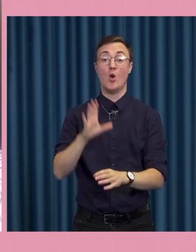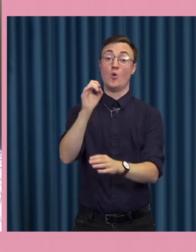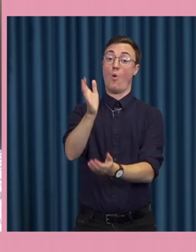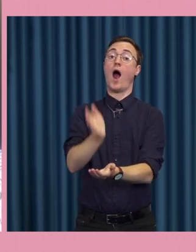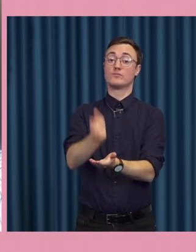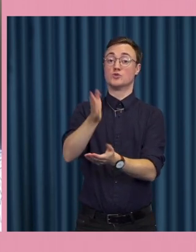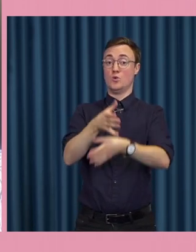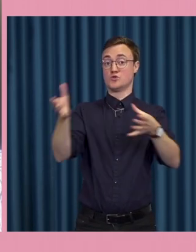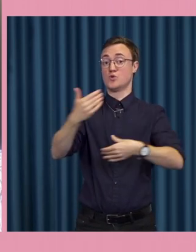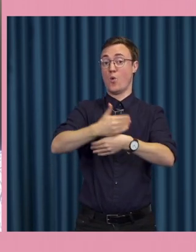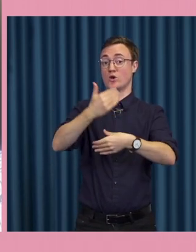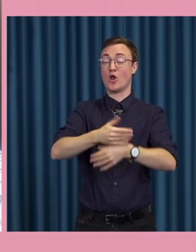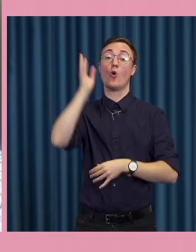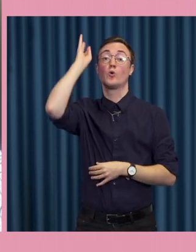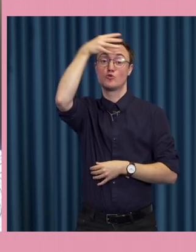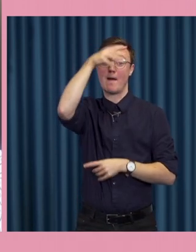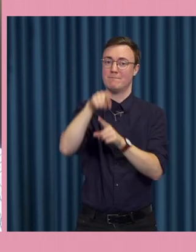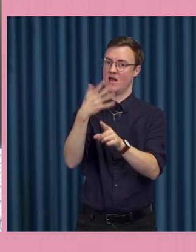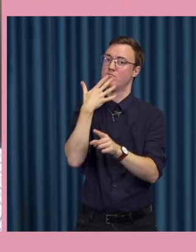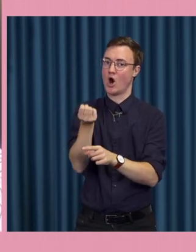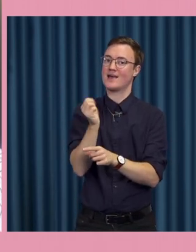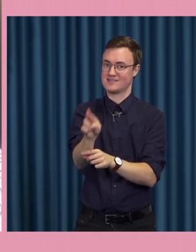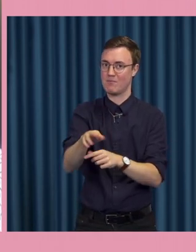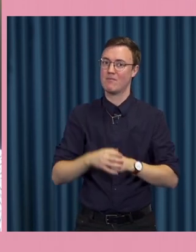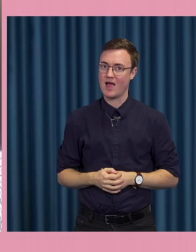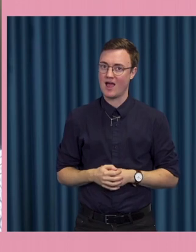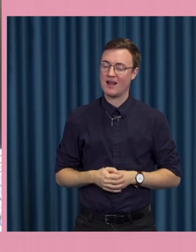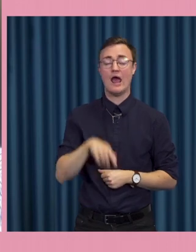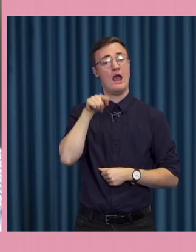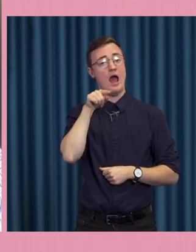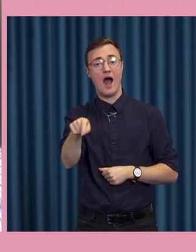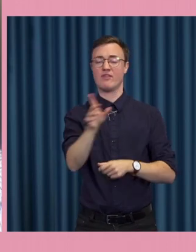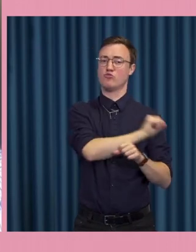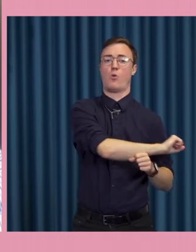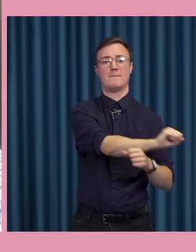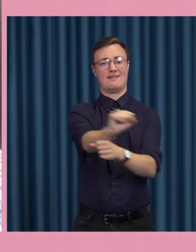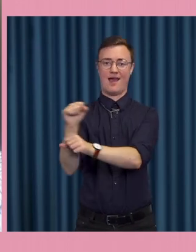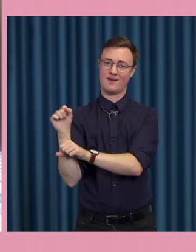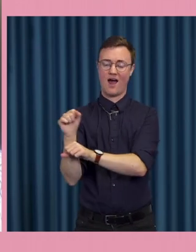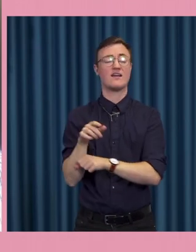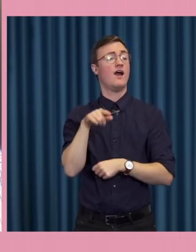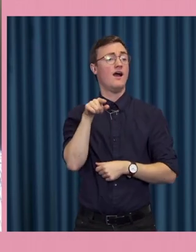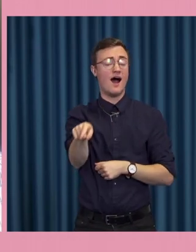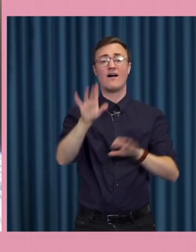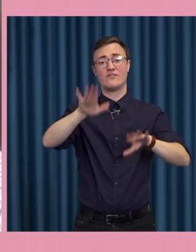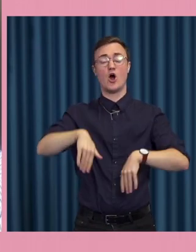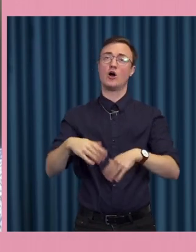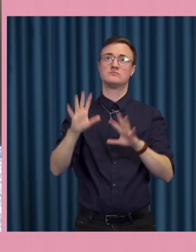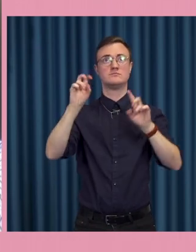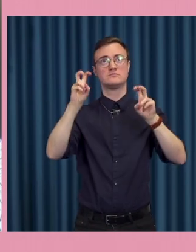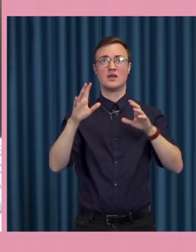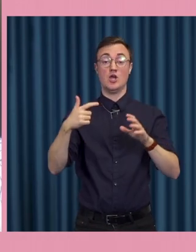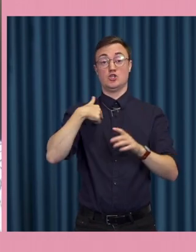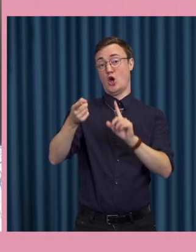högre grad och det är med Trump är ju ett sånt exempel som totalt dominerar han har ju skapat jag